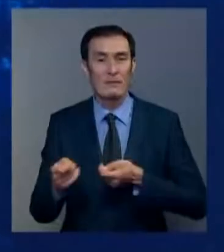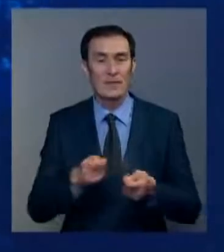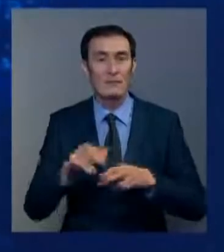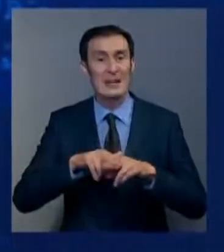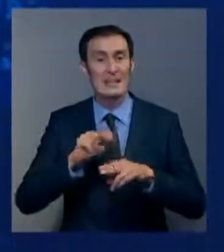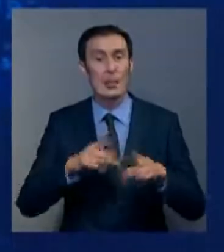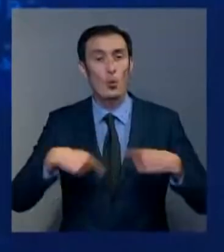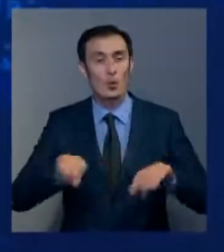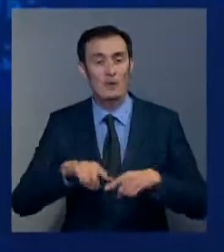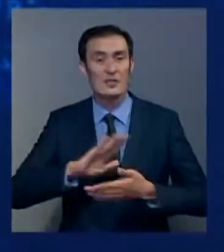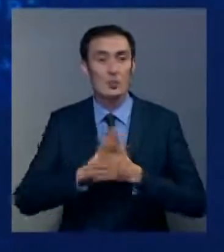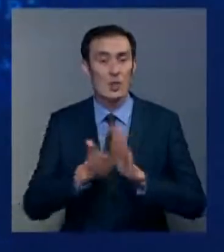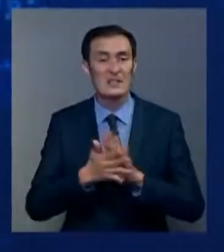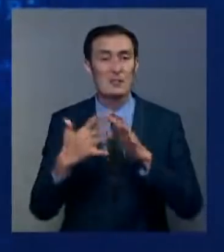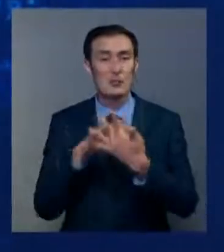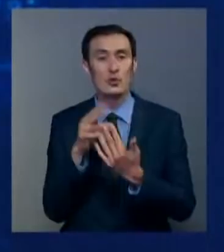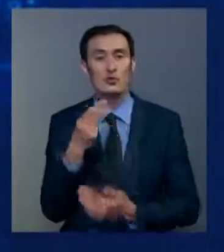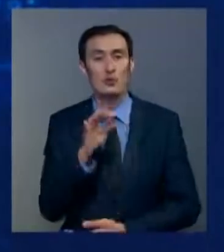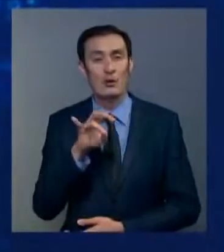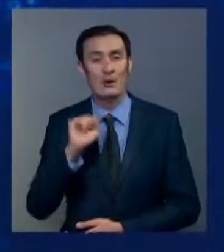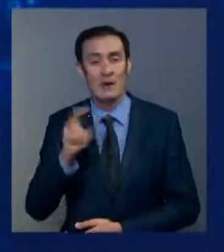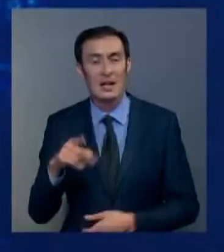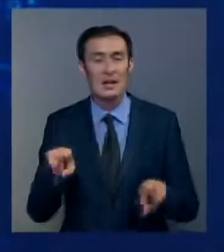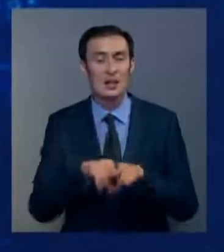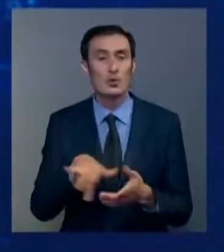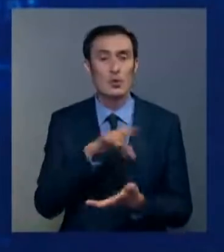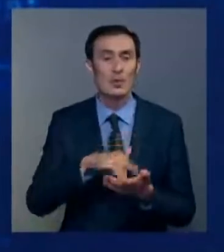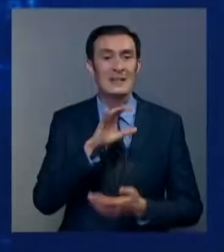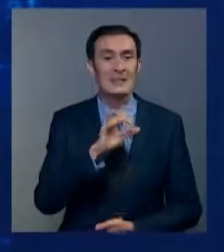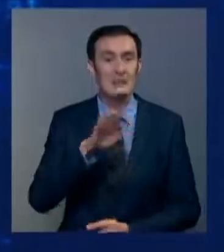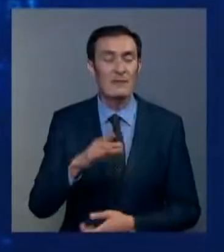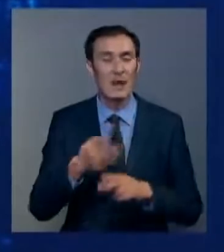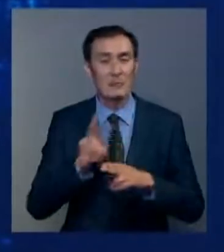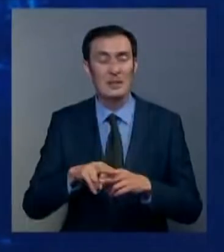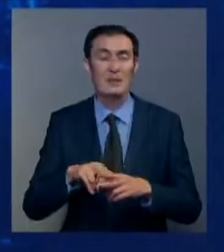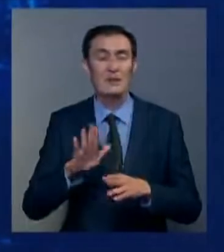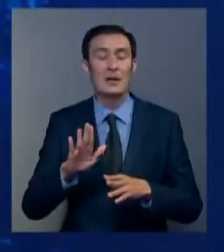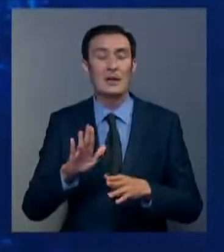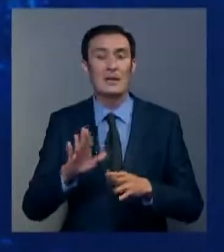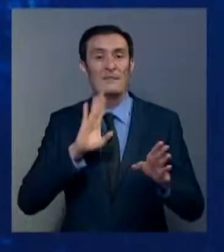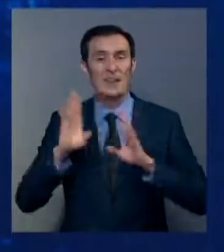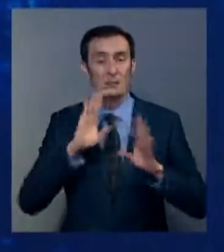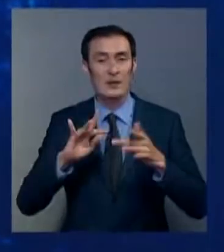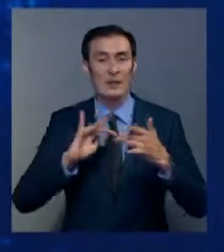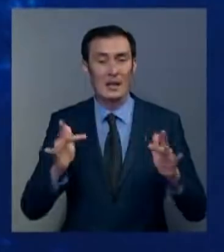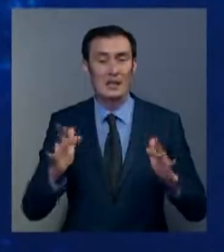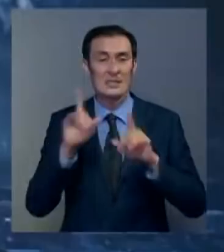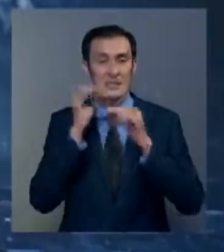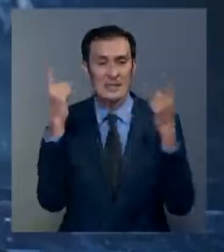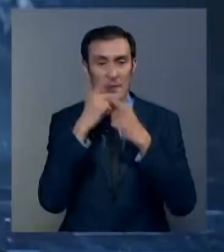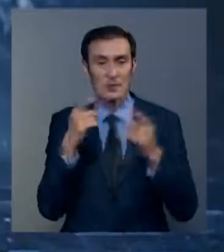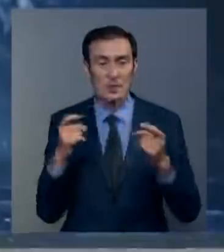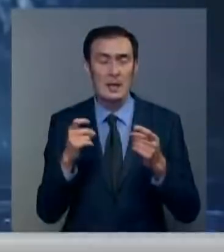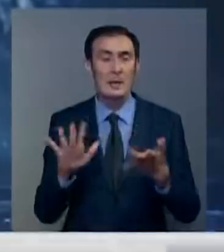правоохранительных органов по ситуации в поселке Шорнак и городе Сапаеве. Об этом на своей страничке в фейсбуке сообщил